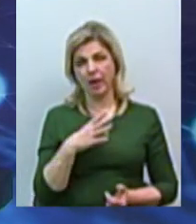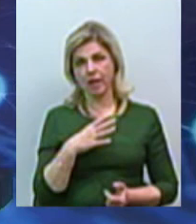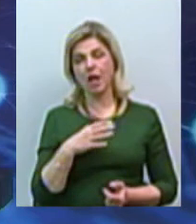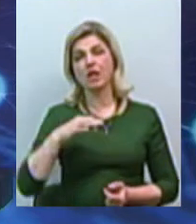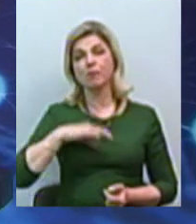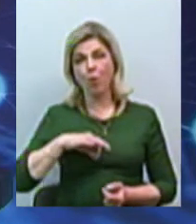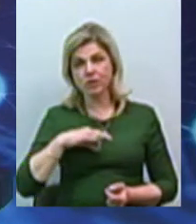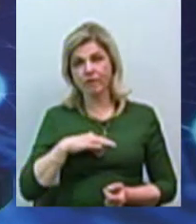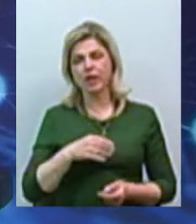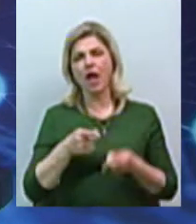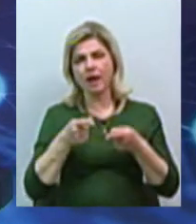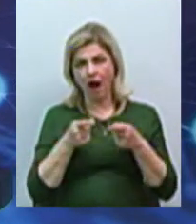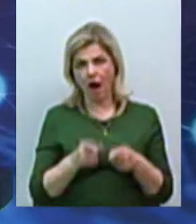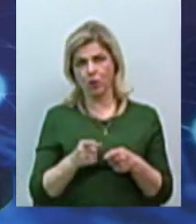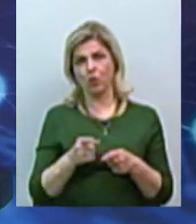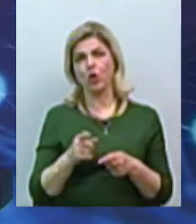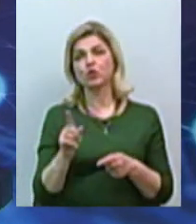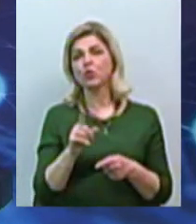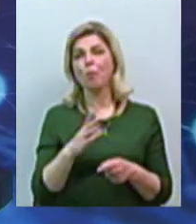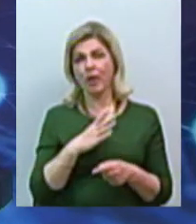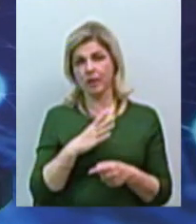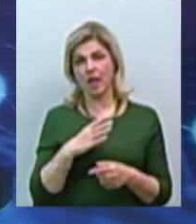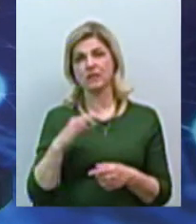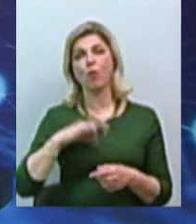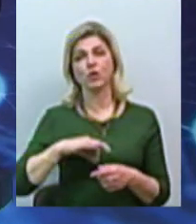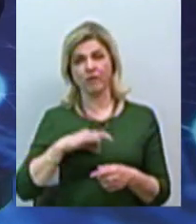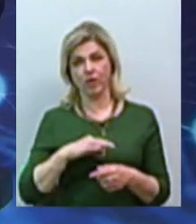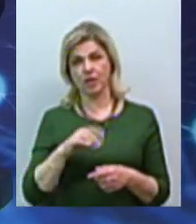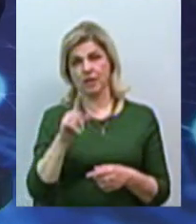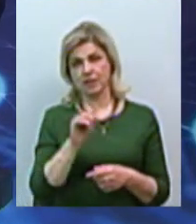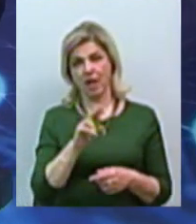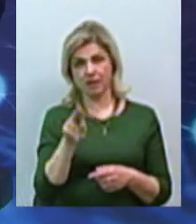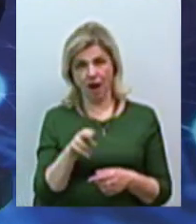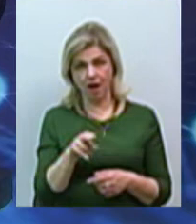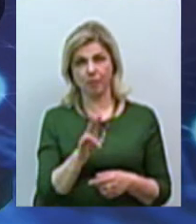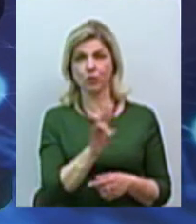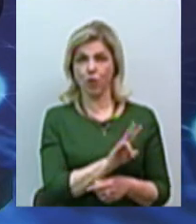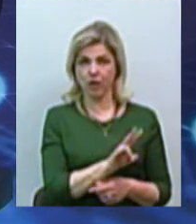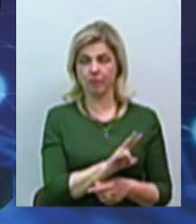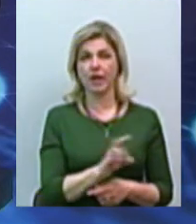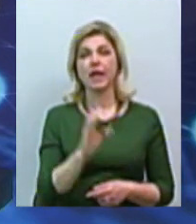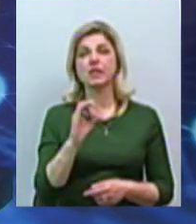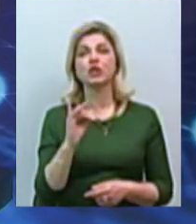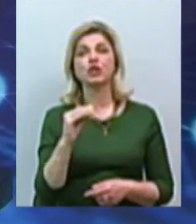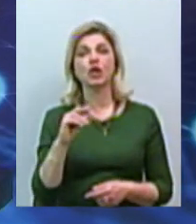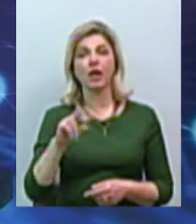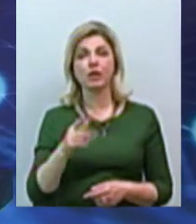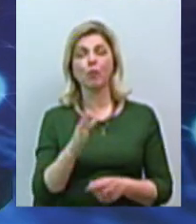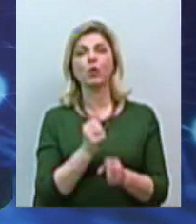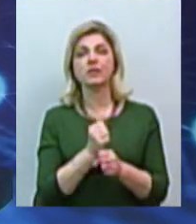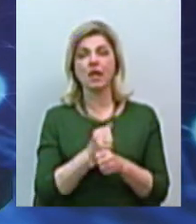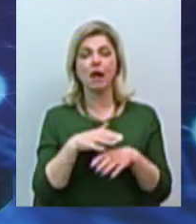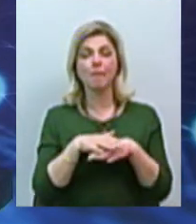енергії за листопад 2019 року. В січні місяці буде здійснено перерахунок